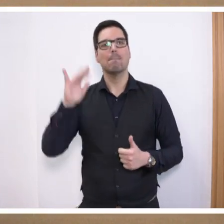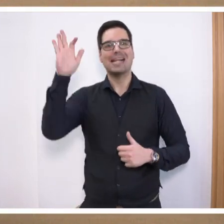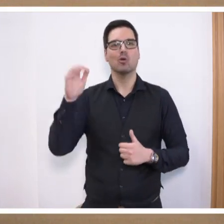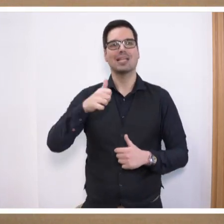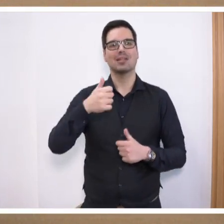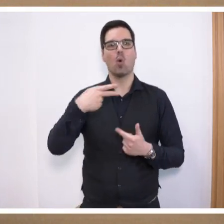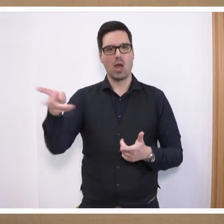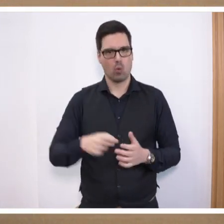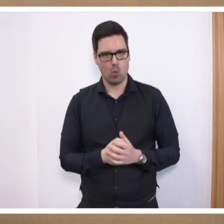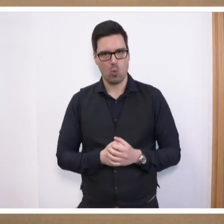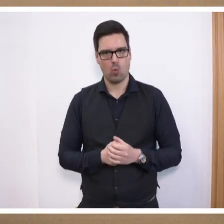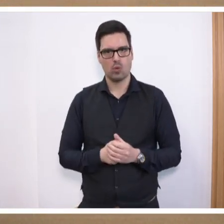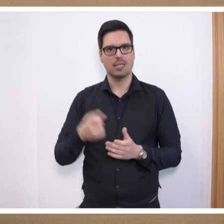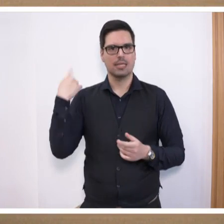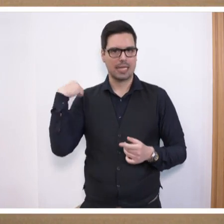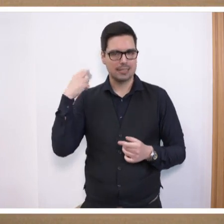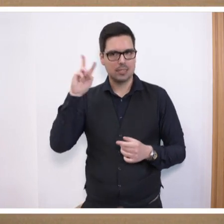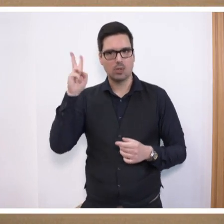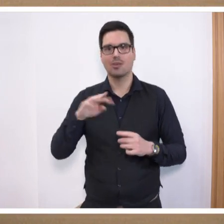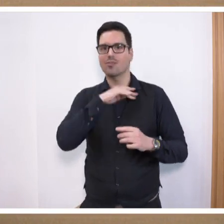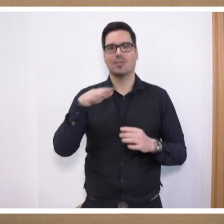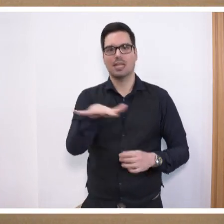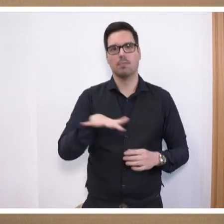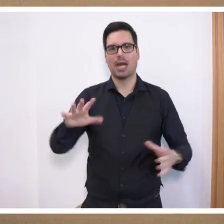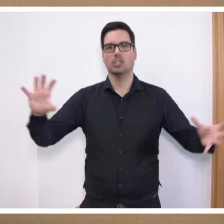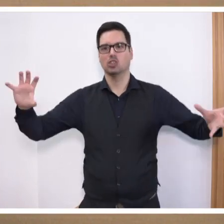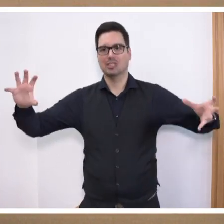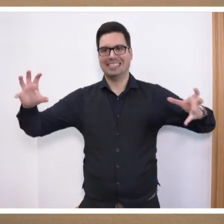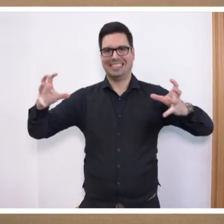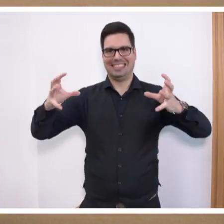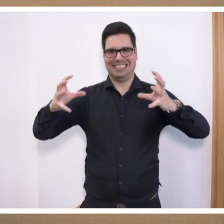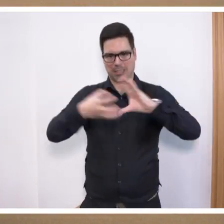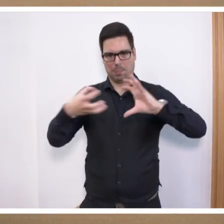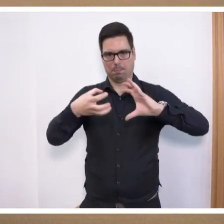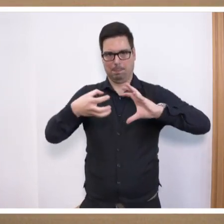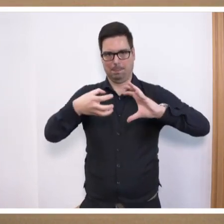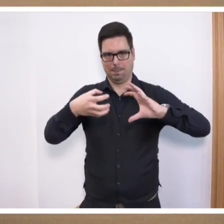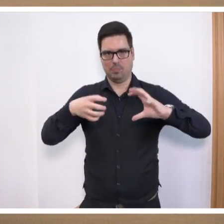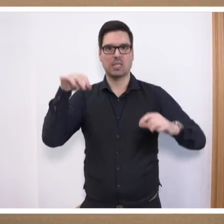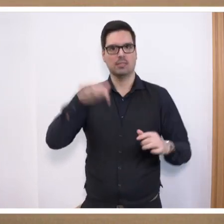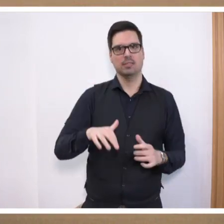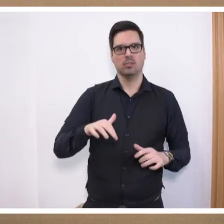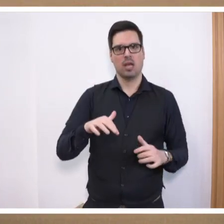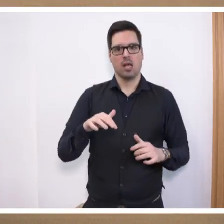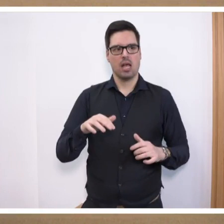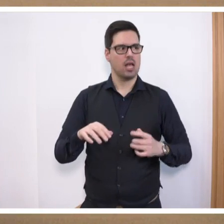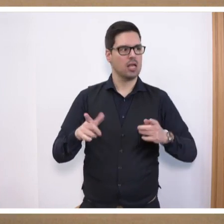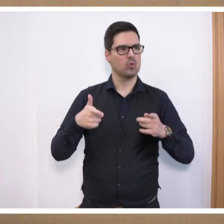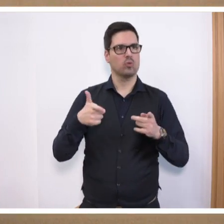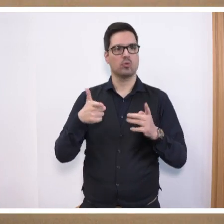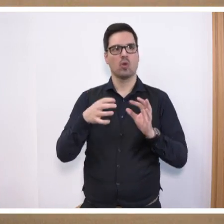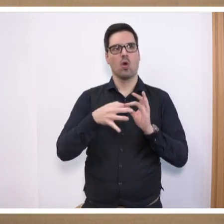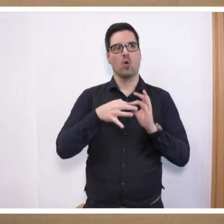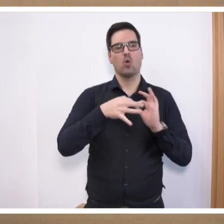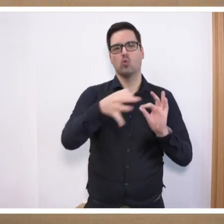gestern schon gehört. Ganz viele Bereiche werden zusammengekleistert. Förderlotsen müssen eingesetzt werden. Wir haben